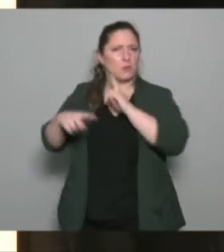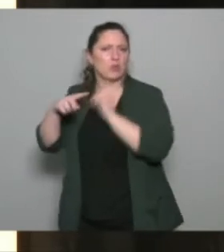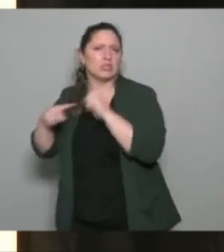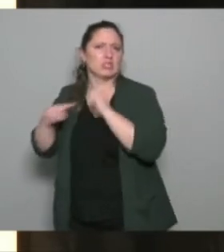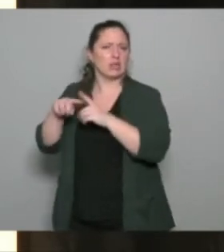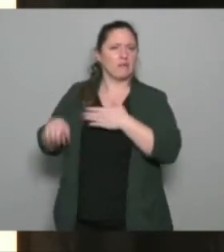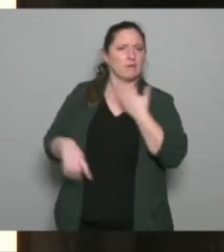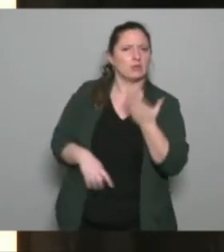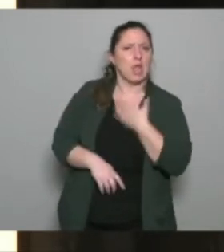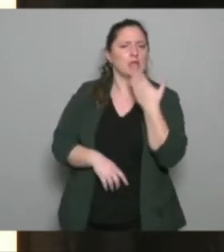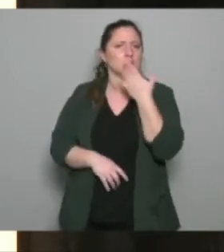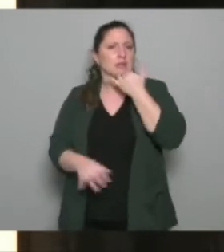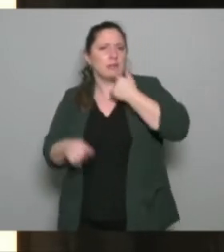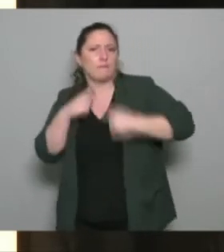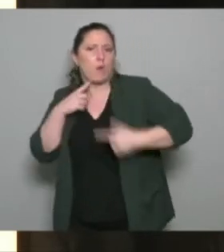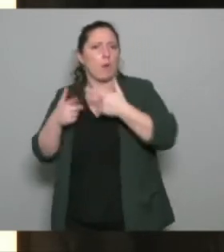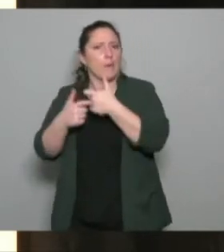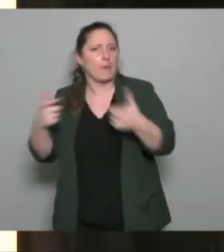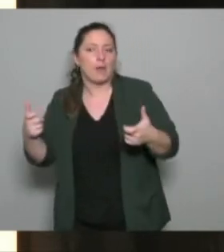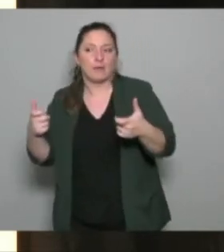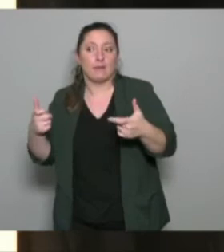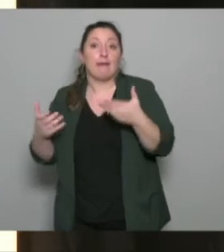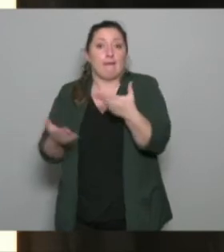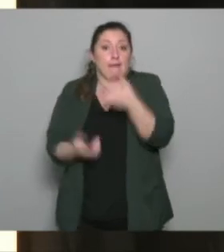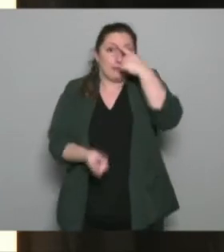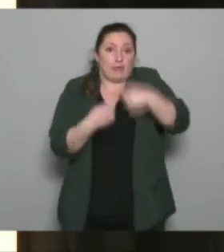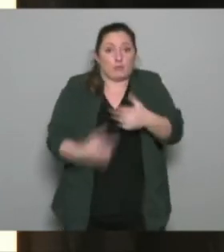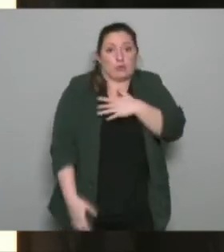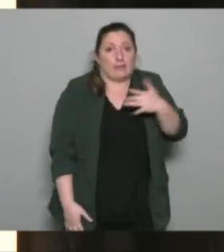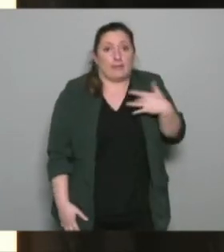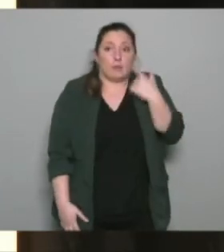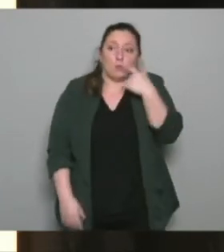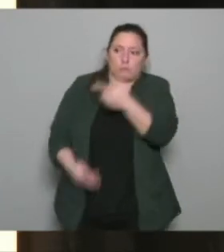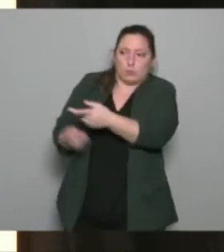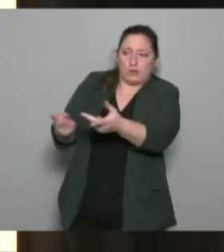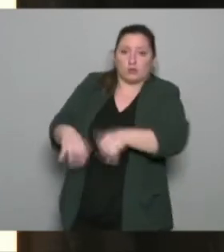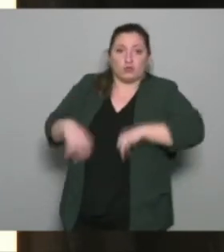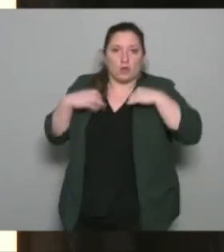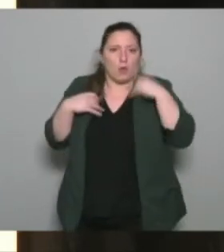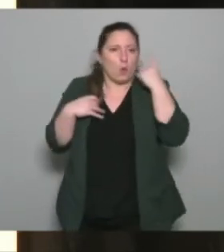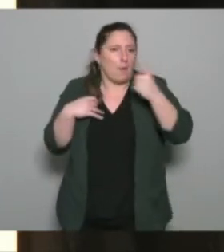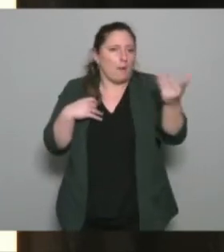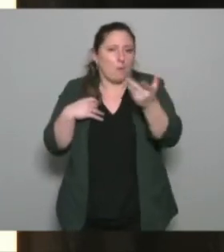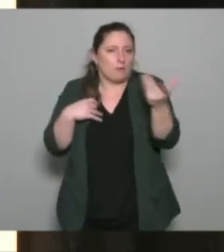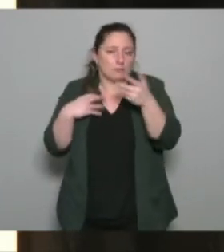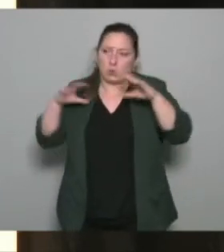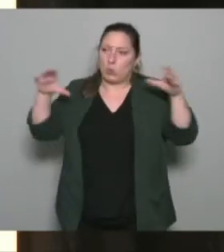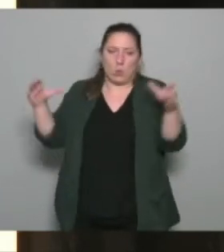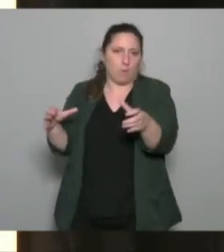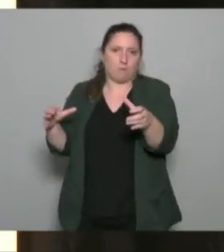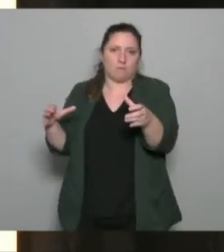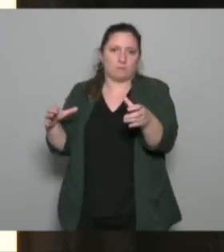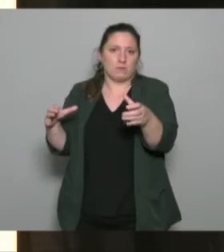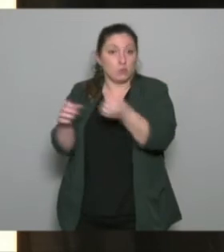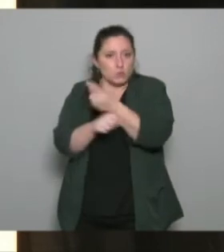en tout cas sur la question de la santé pour les jeunes on s'aperçoit que c'est un ensemble et c'est un